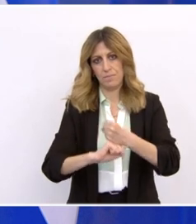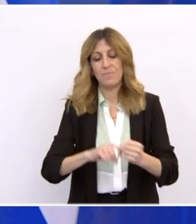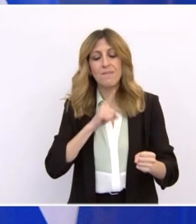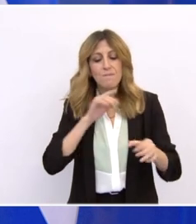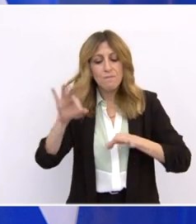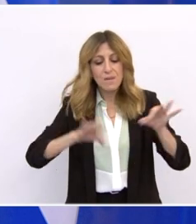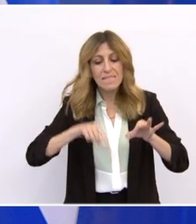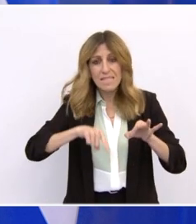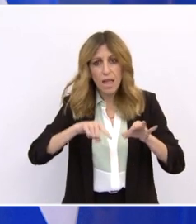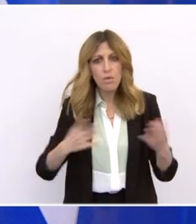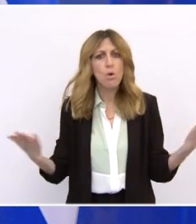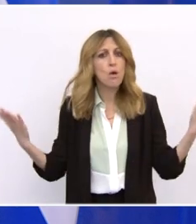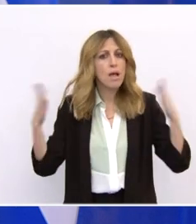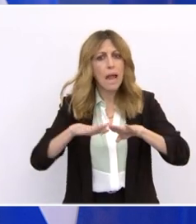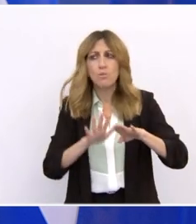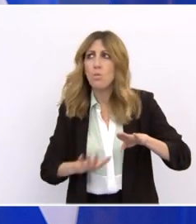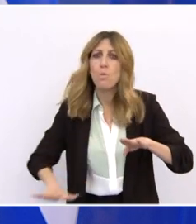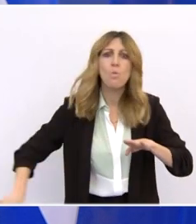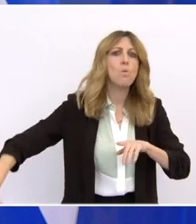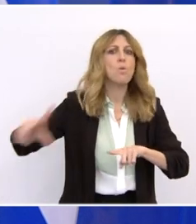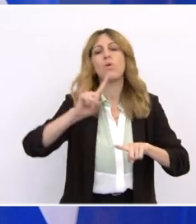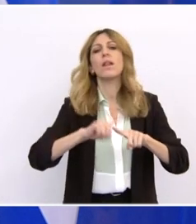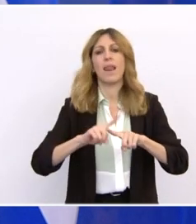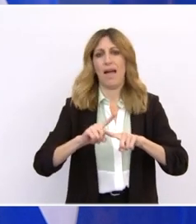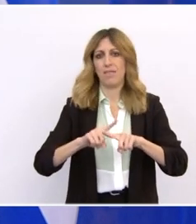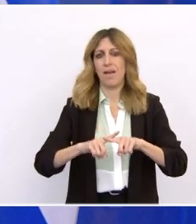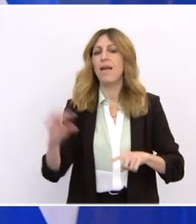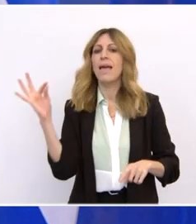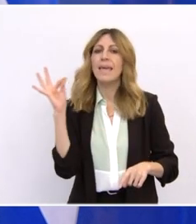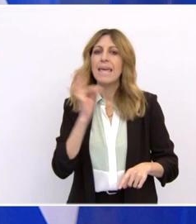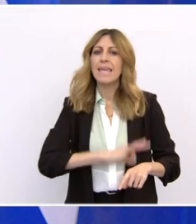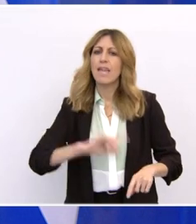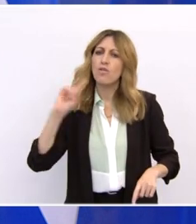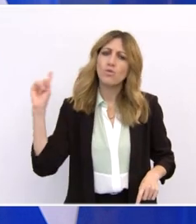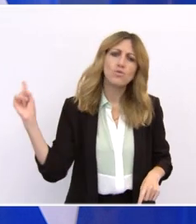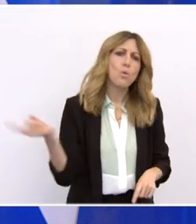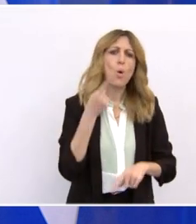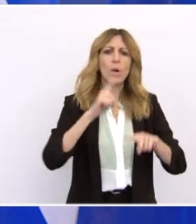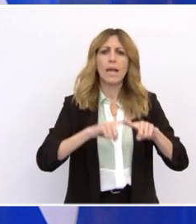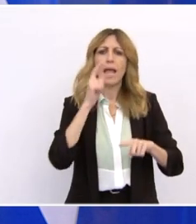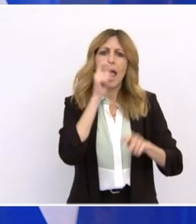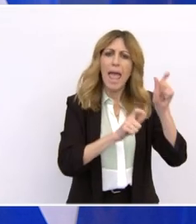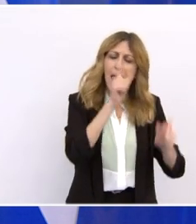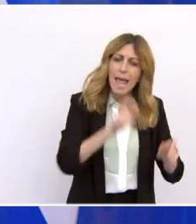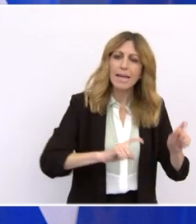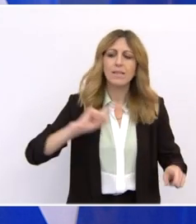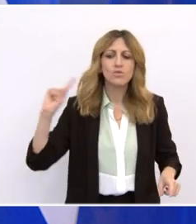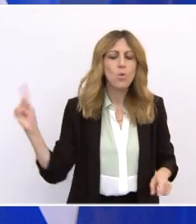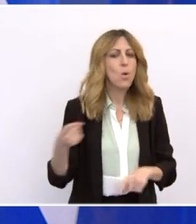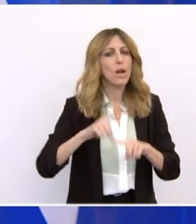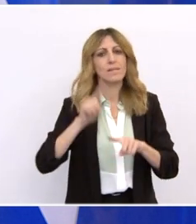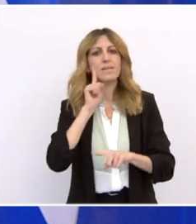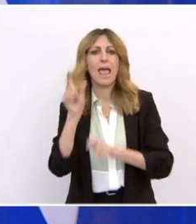όλη την Ελλάδα. Αφορά κάθε Ελληνίδα και κάθε Έλληνα. Και φιλοδοξεί να